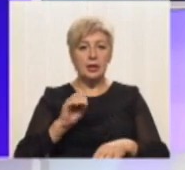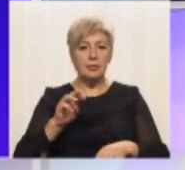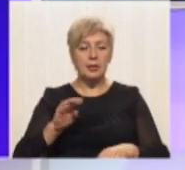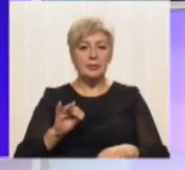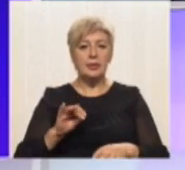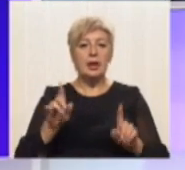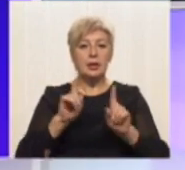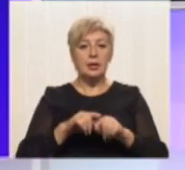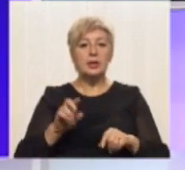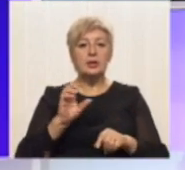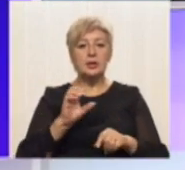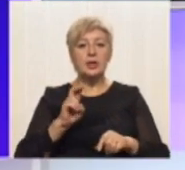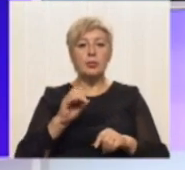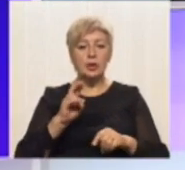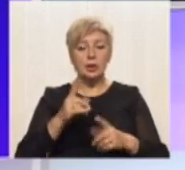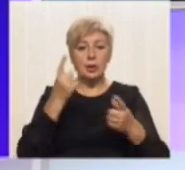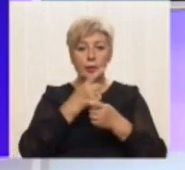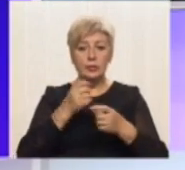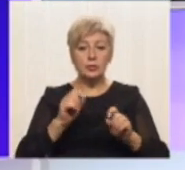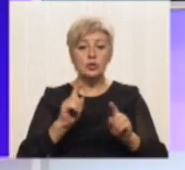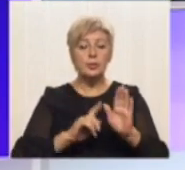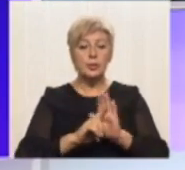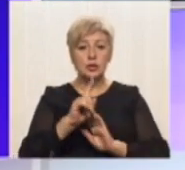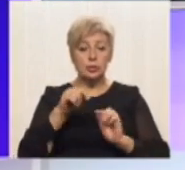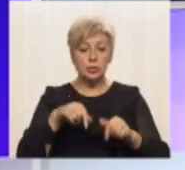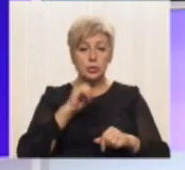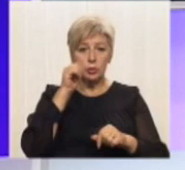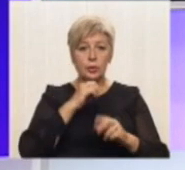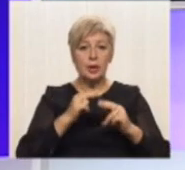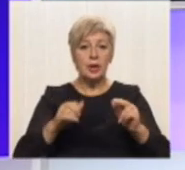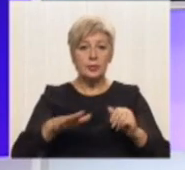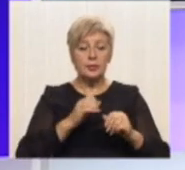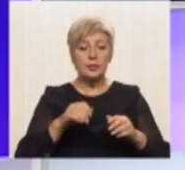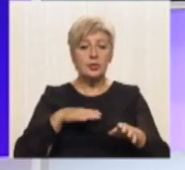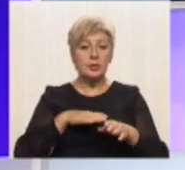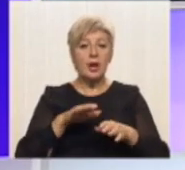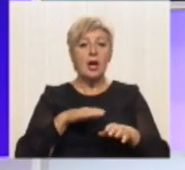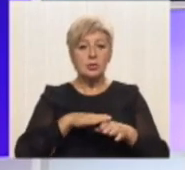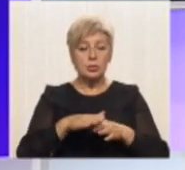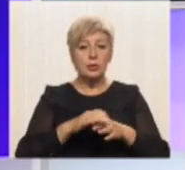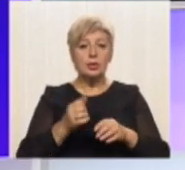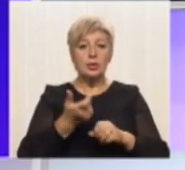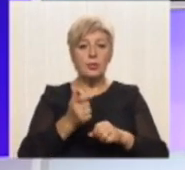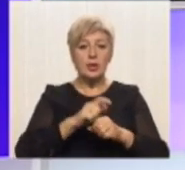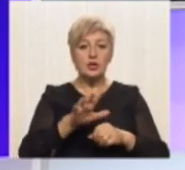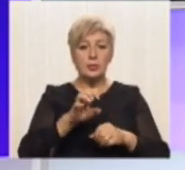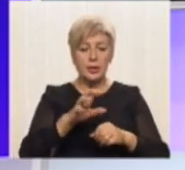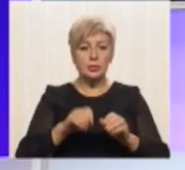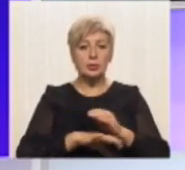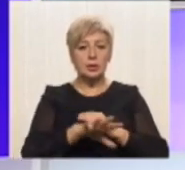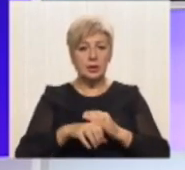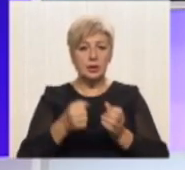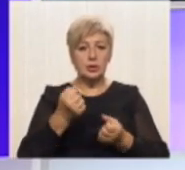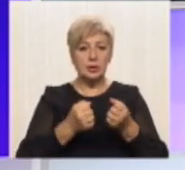Також Сергій Бухінник повідомив, що спочатку цього року на Дніпропетровщині скоєно більше 500 крадіжок автотранспорту, з яких